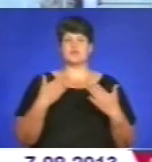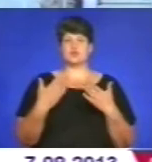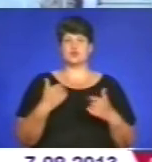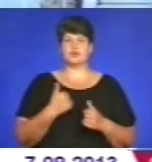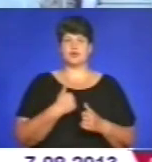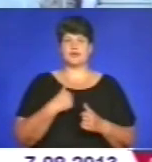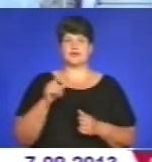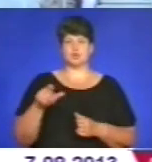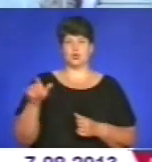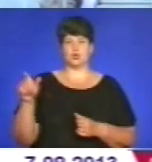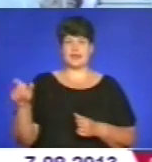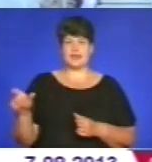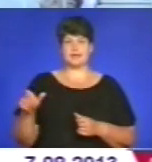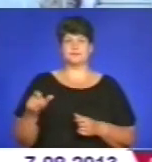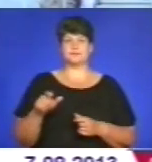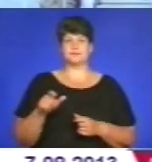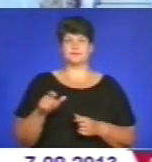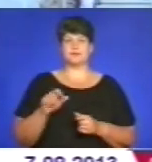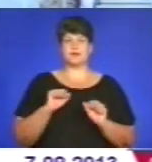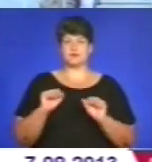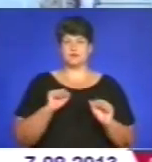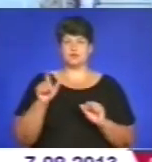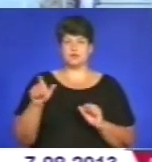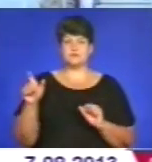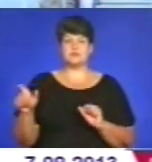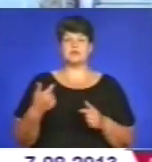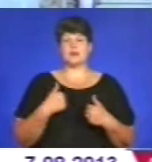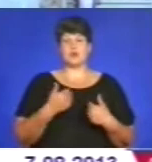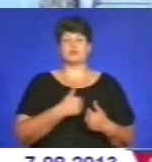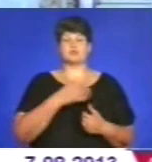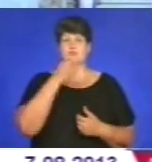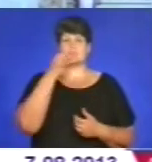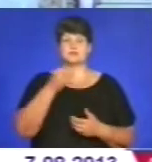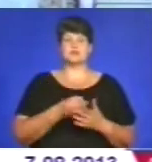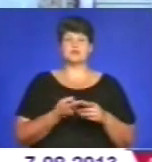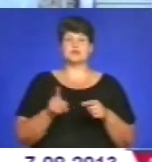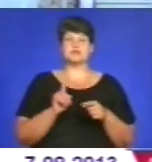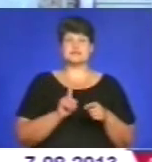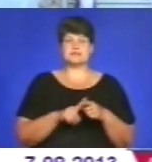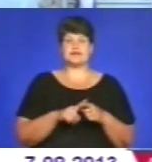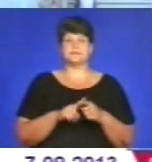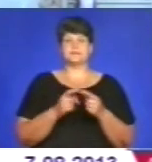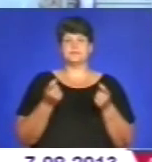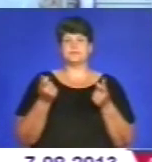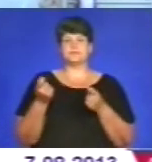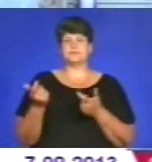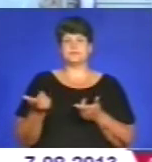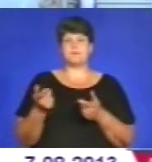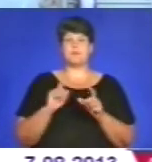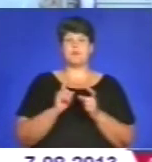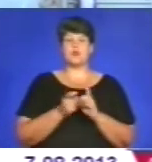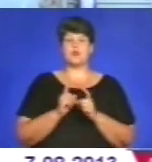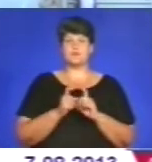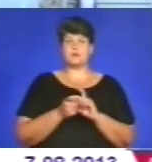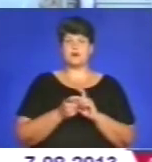людей, чиновників. І знову ж таки, я хочу сказати, що це якісь міри, боротьба